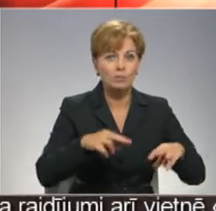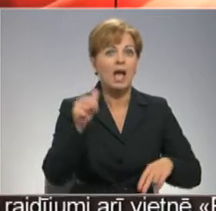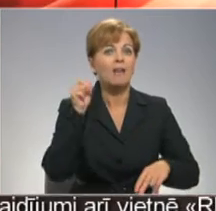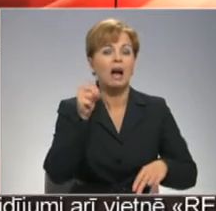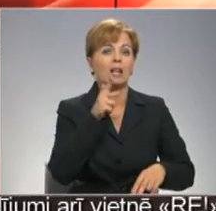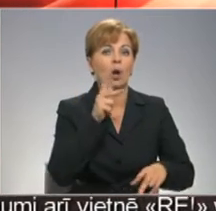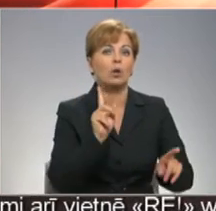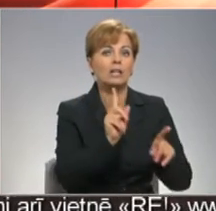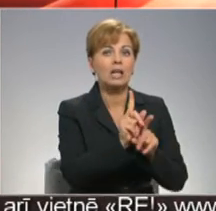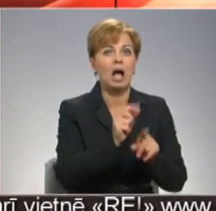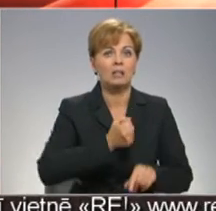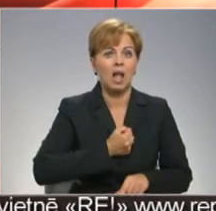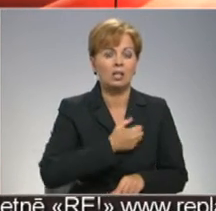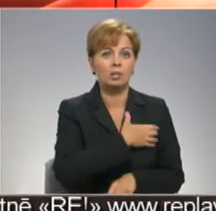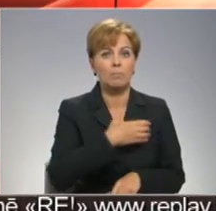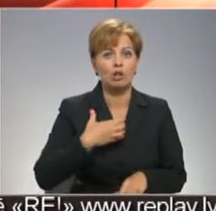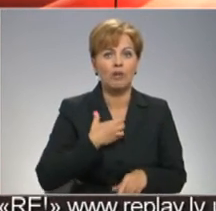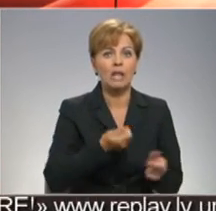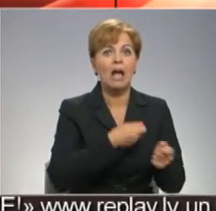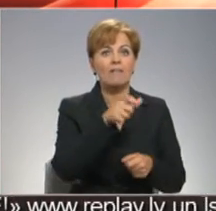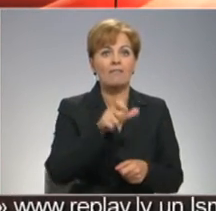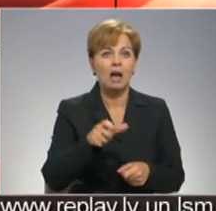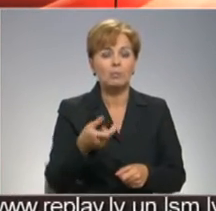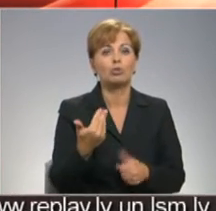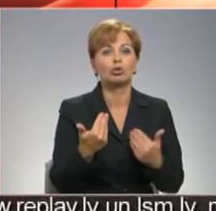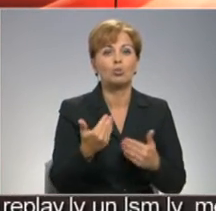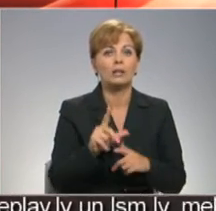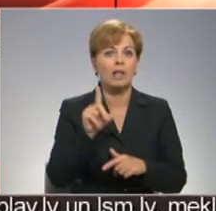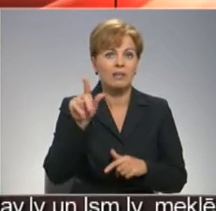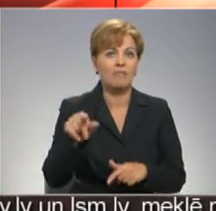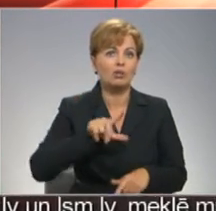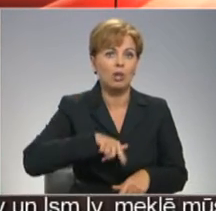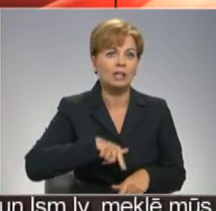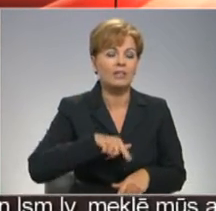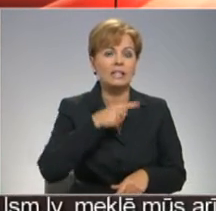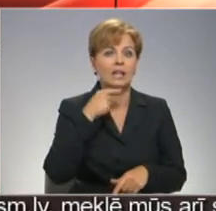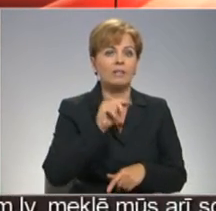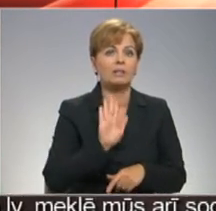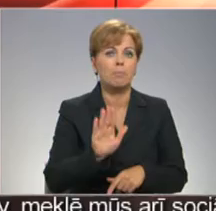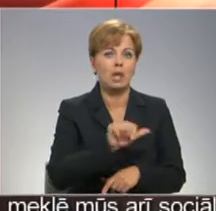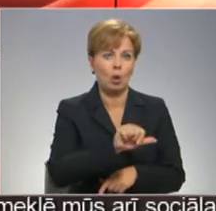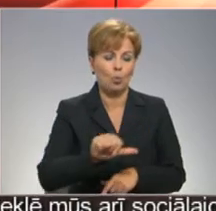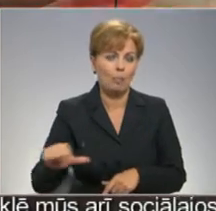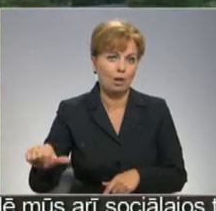Latgales pašaldību badītājiem un šodien devās uz Latvijas-Krievijas pierobežu un plašāk mūsu Latgales kolēģi.